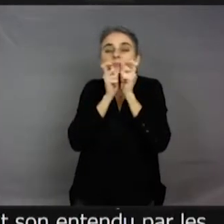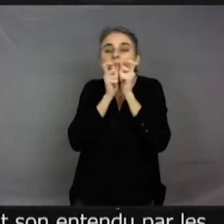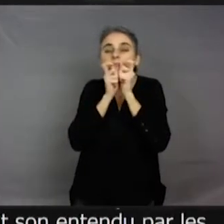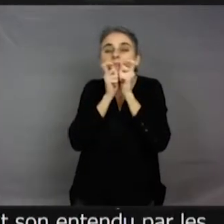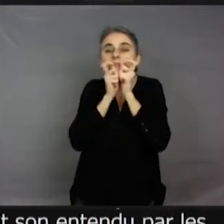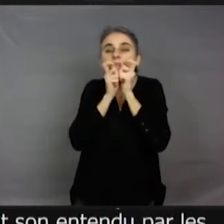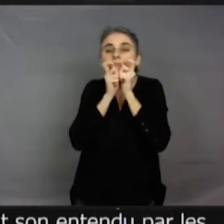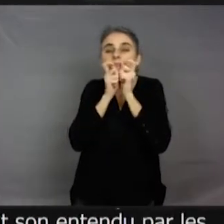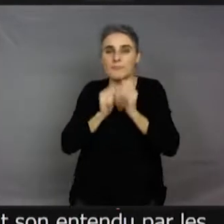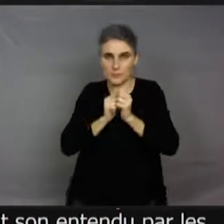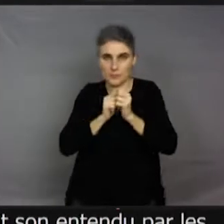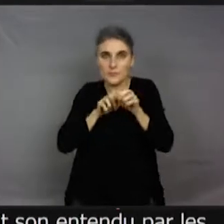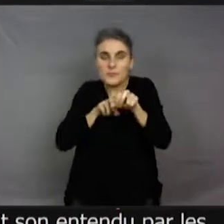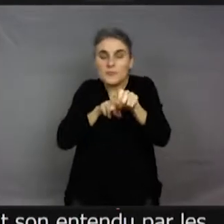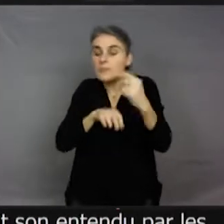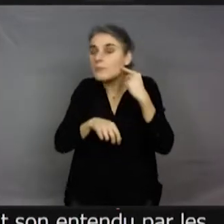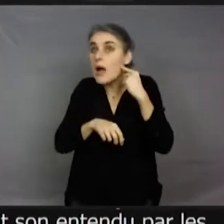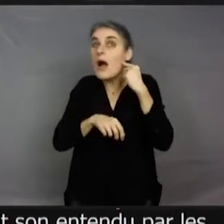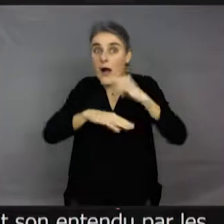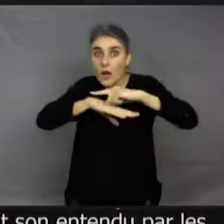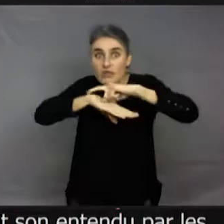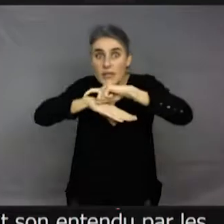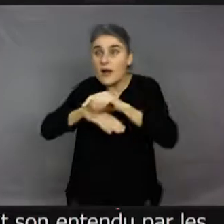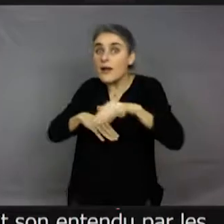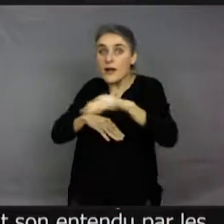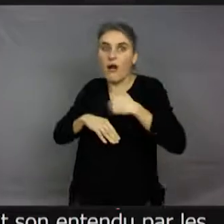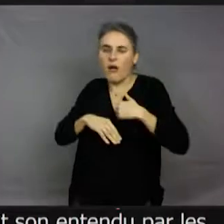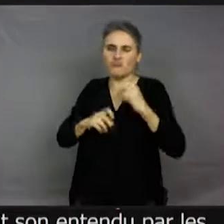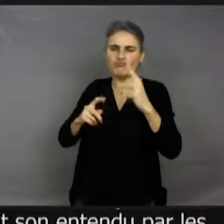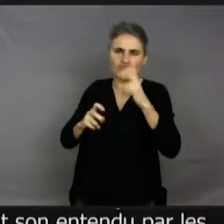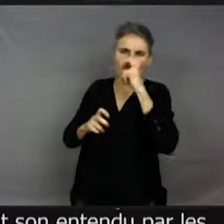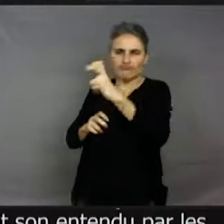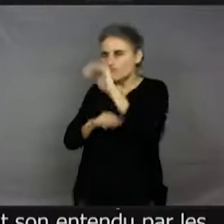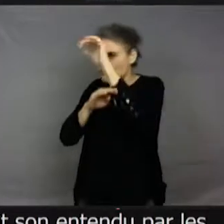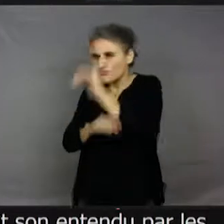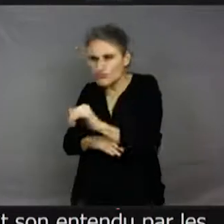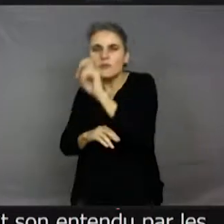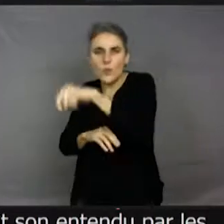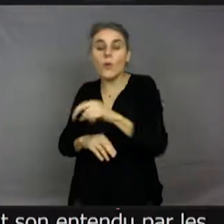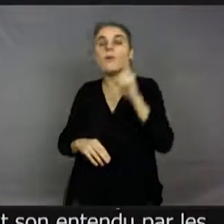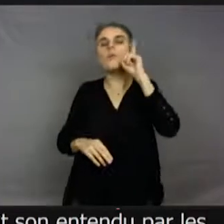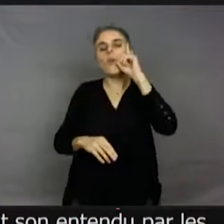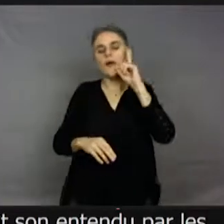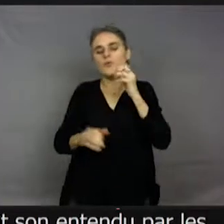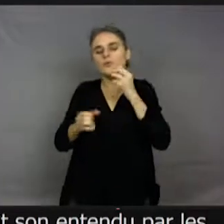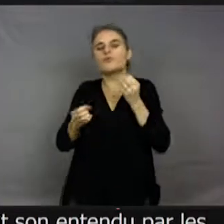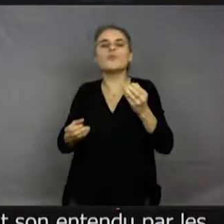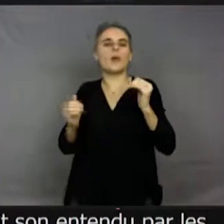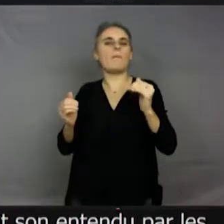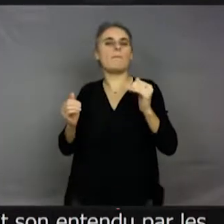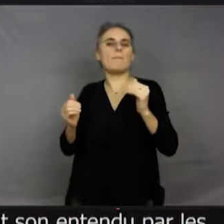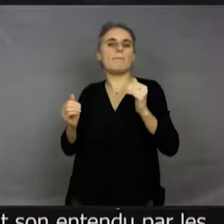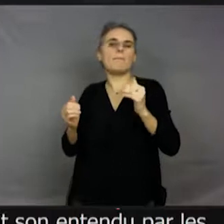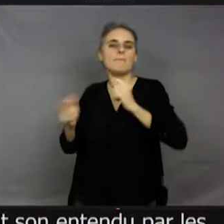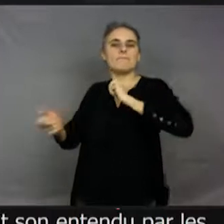disent ah, voilà, ok, il y a une chenille à protéger parce que... On sait toujours, c'est souvent des échanges réciproques. Parfois, on parle d